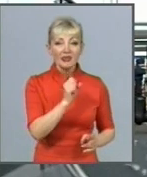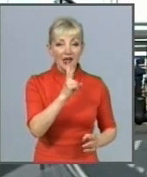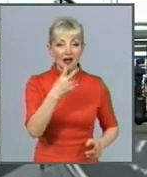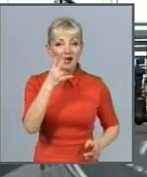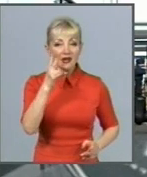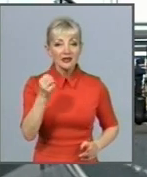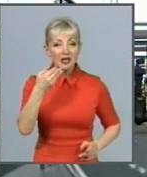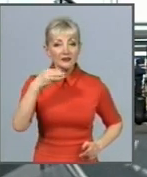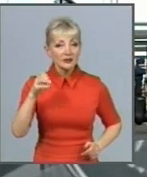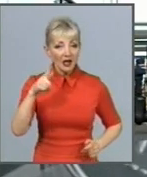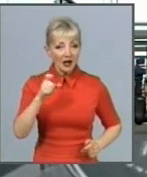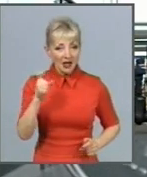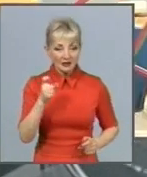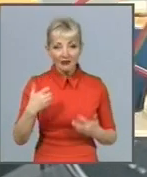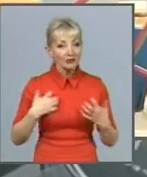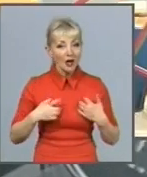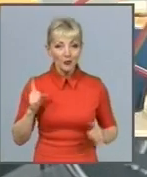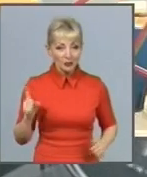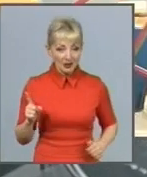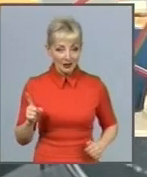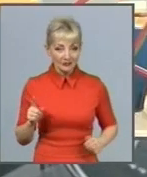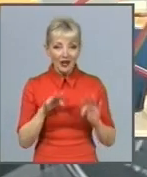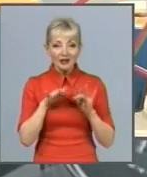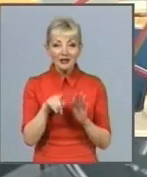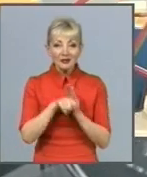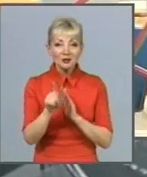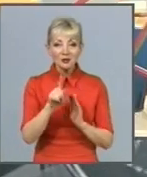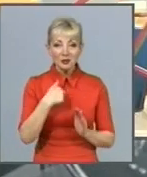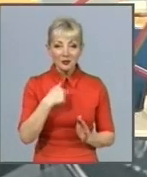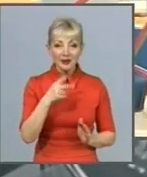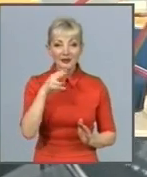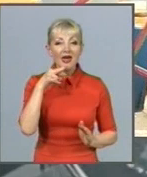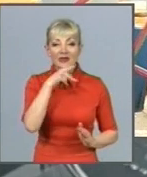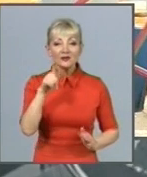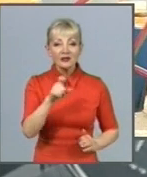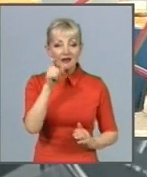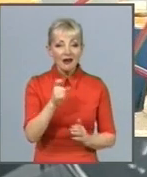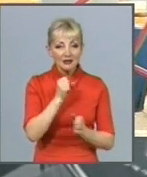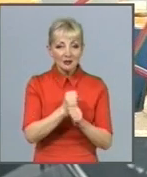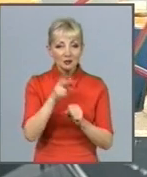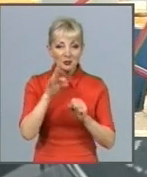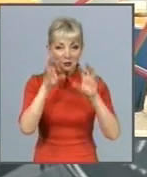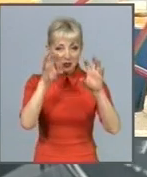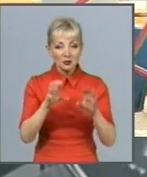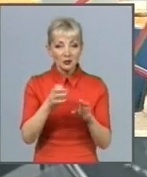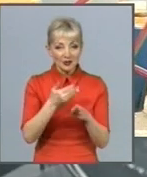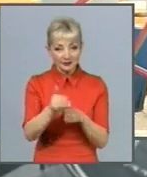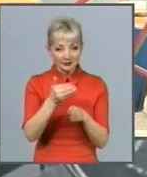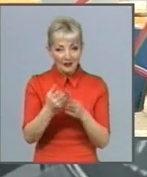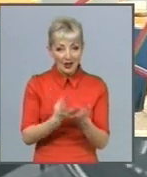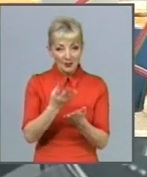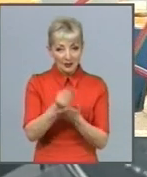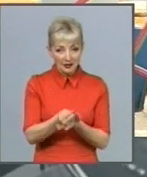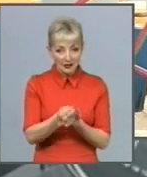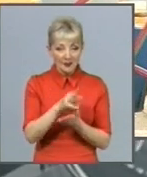ми з «Нафтогазом» работаємо по закону о реструктуризі долгу 17.30. Ми з ними підписали